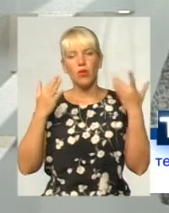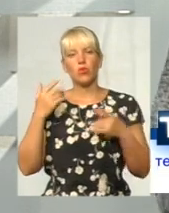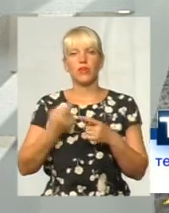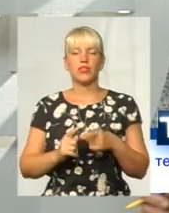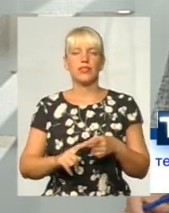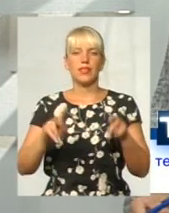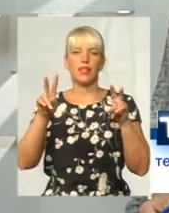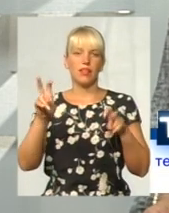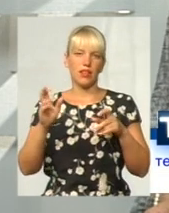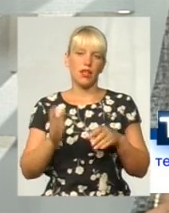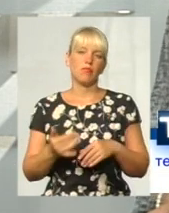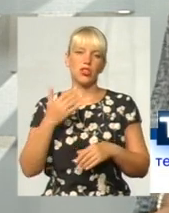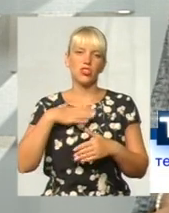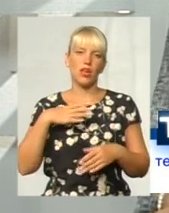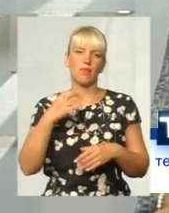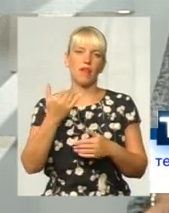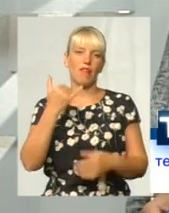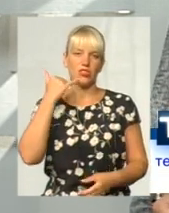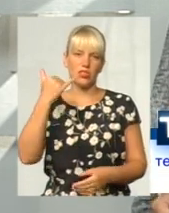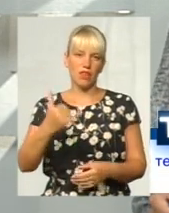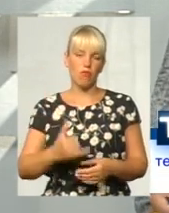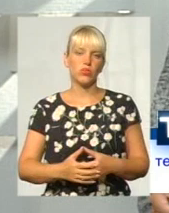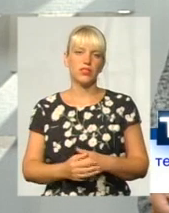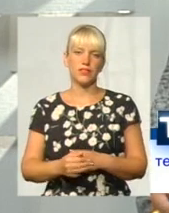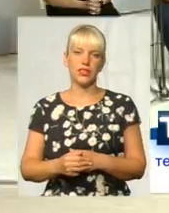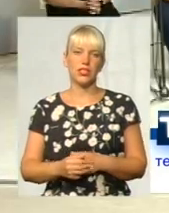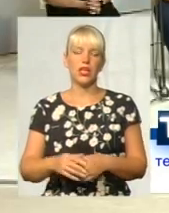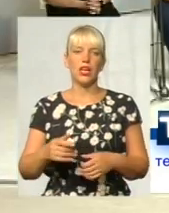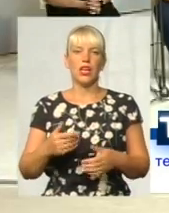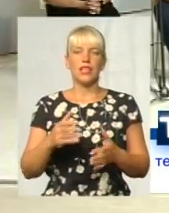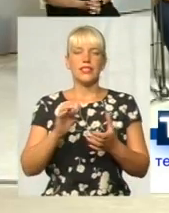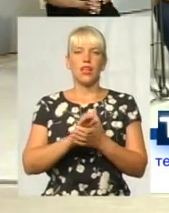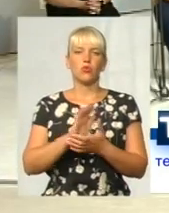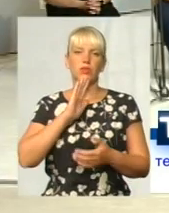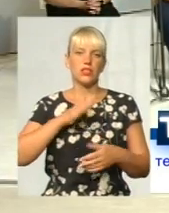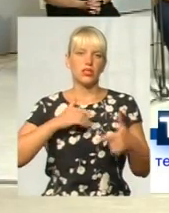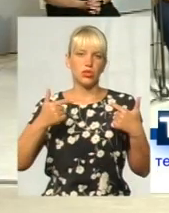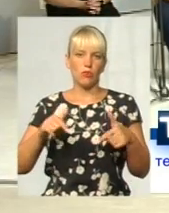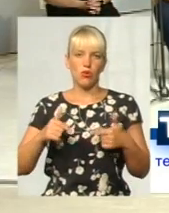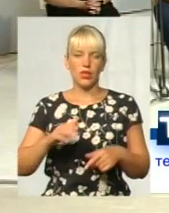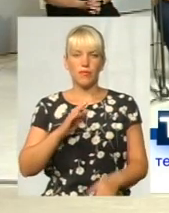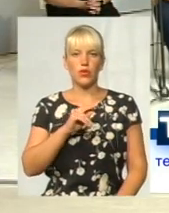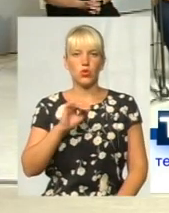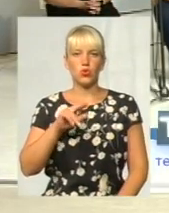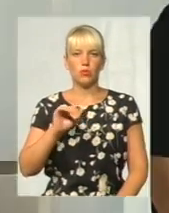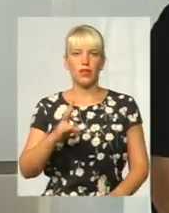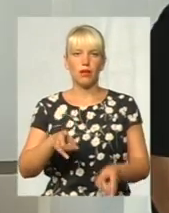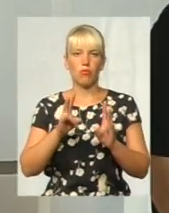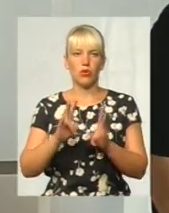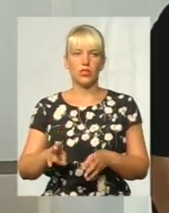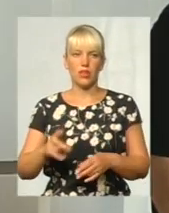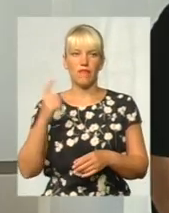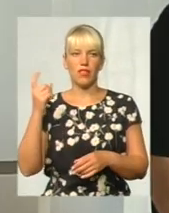теми, чекаємо на ваші телефонні дзвінки. Я представляю сьогоднішніх наших гостей. Отже, знайомтеся, Валентина Чупіна постраждала